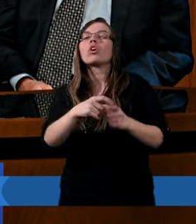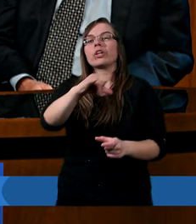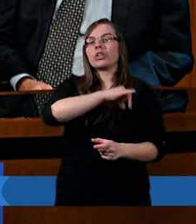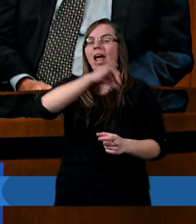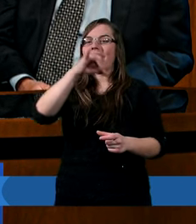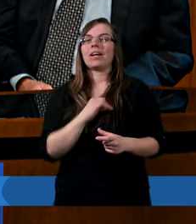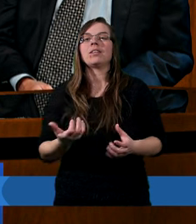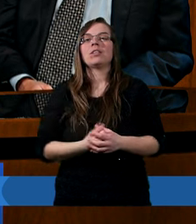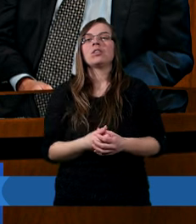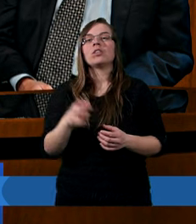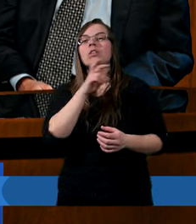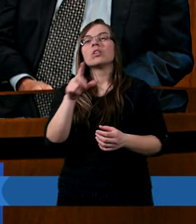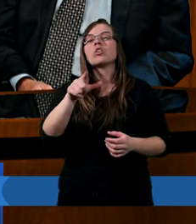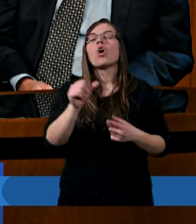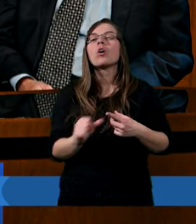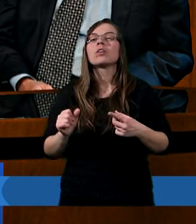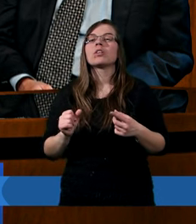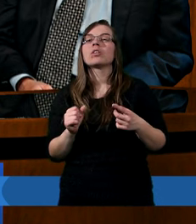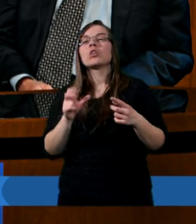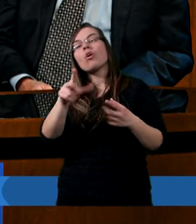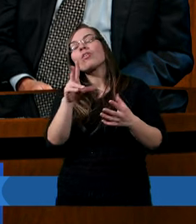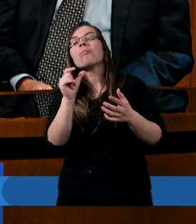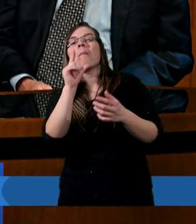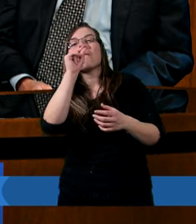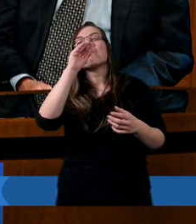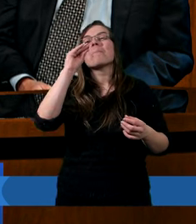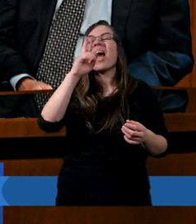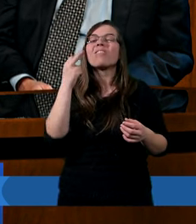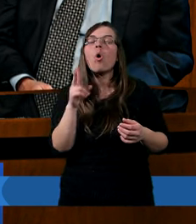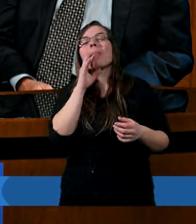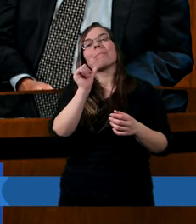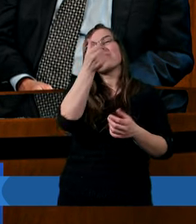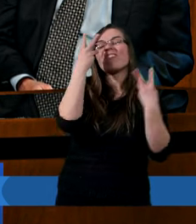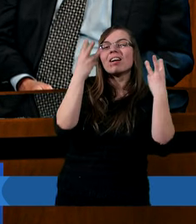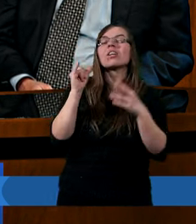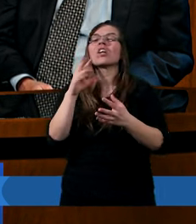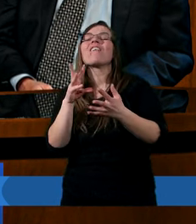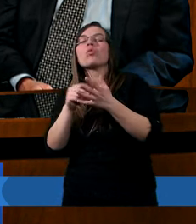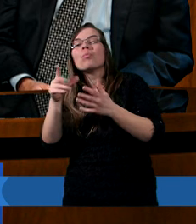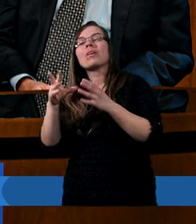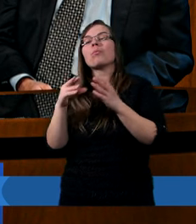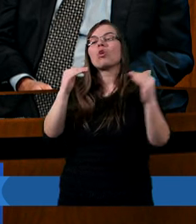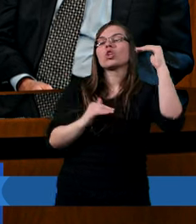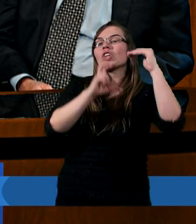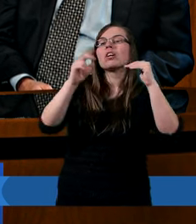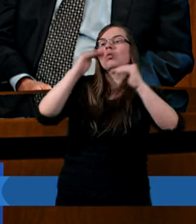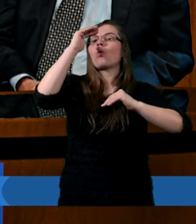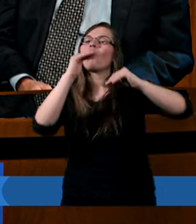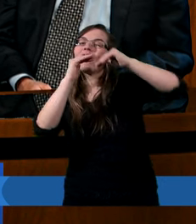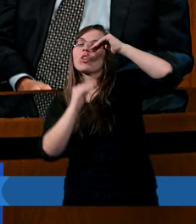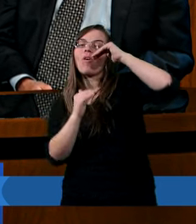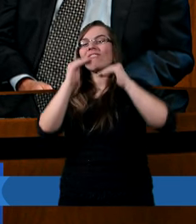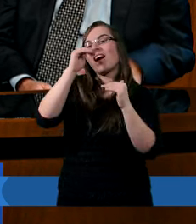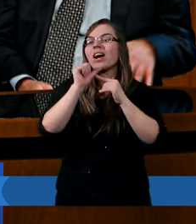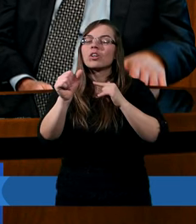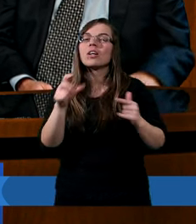pierwotne, a coś wtórne? Czy one... Istnieje równoważnik między